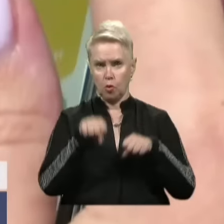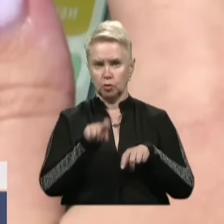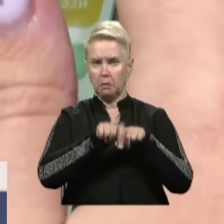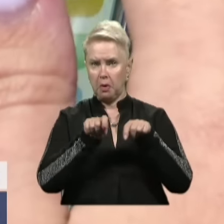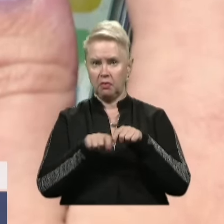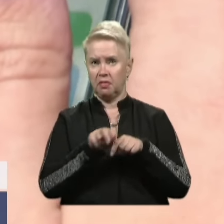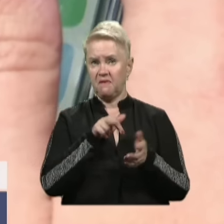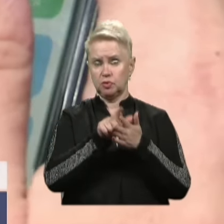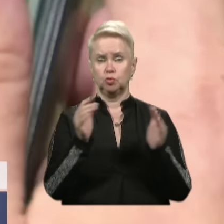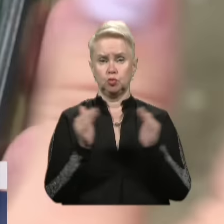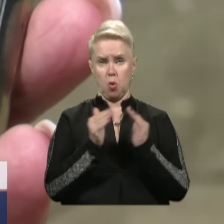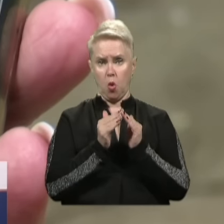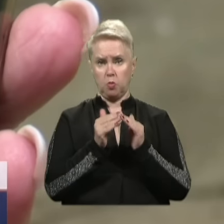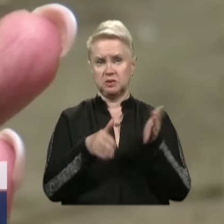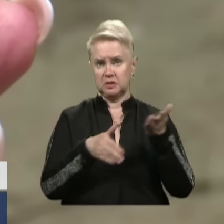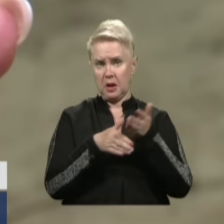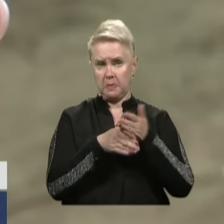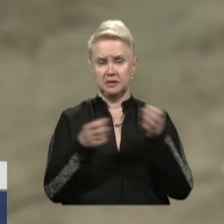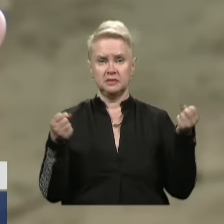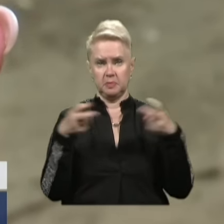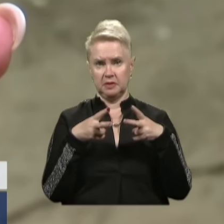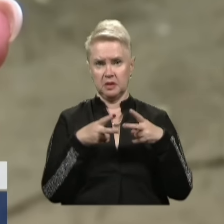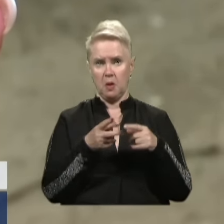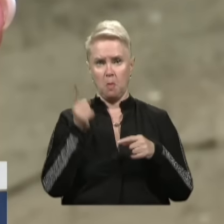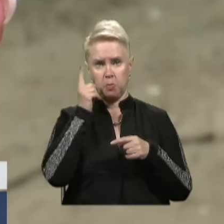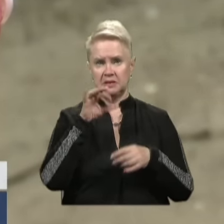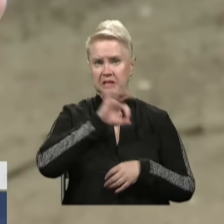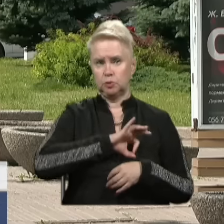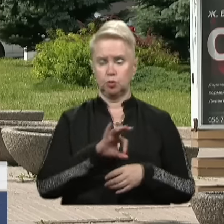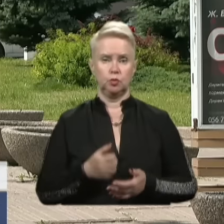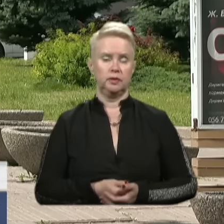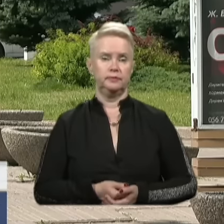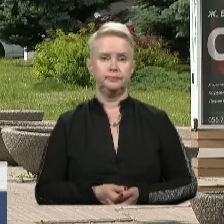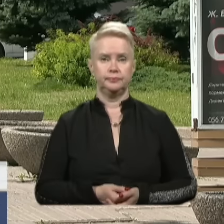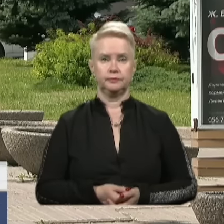моніторити, не виходячи з дому, за допомогою спеціальних мобільних застосунків.